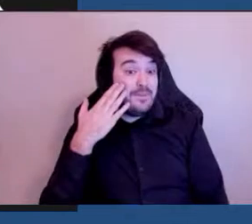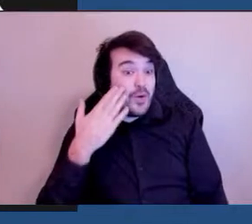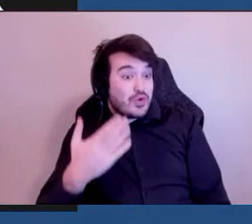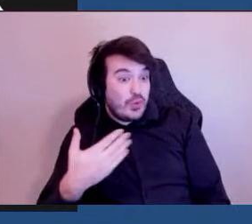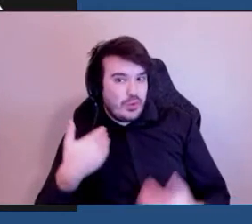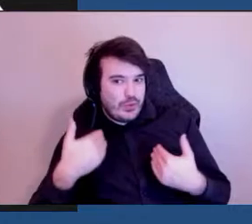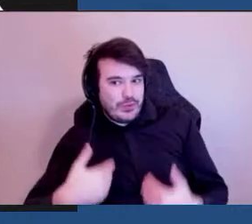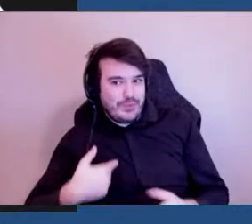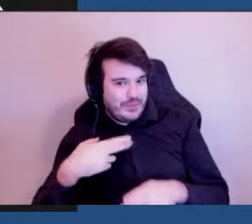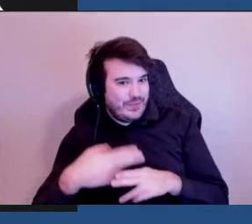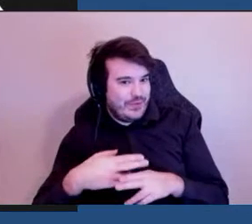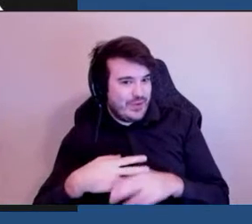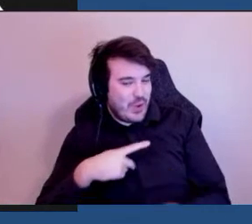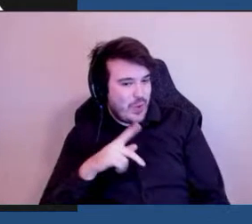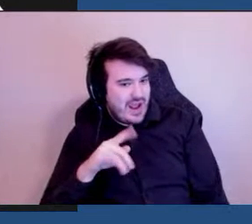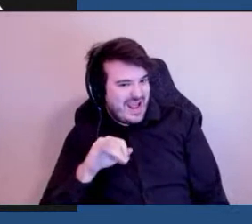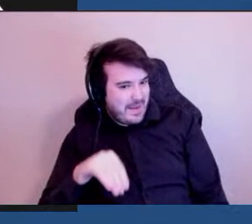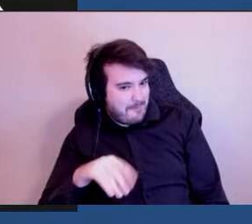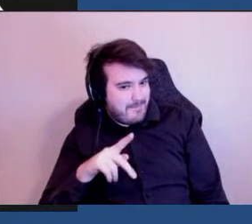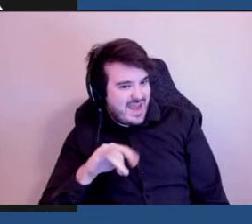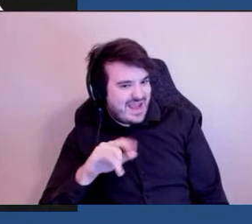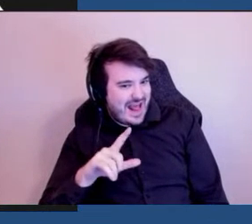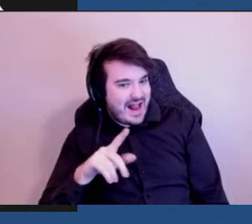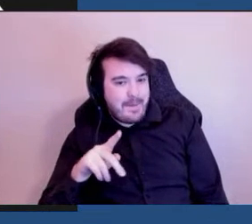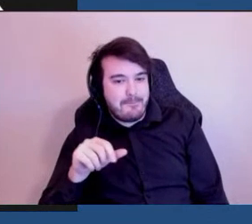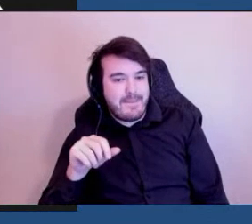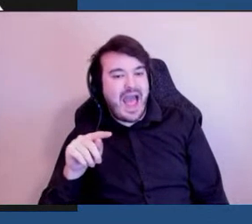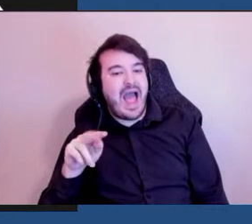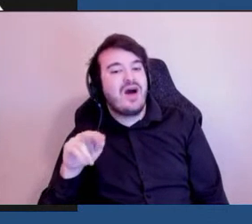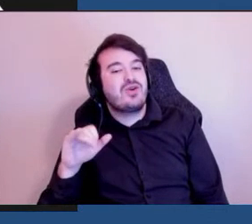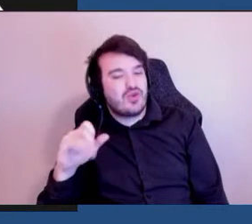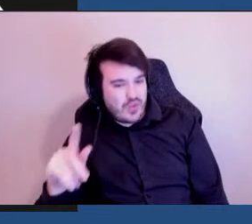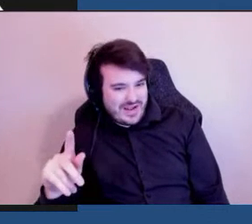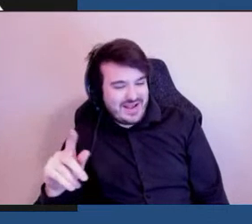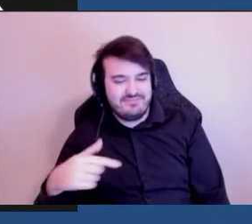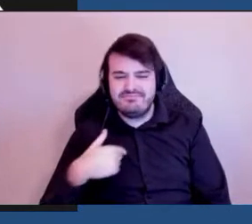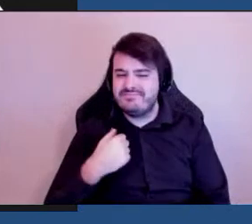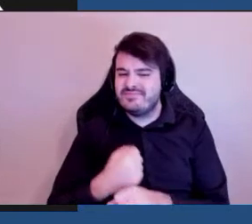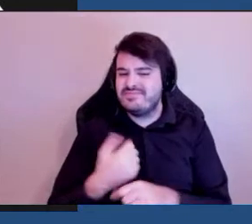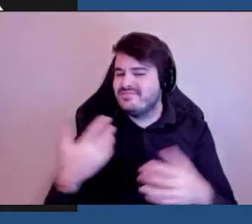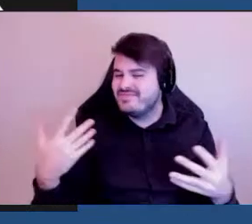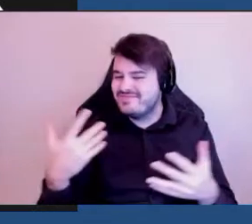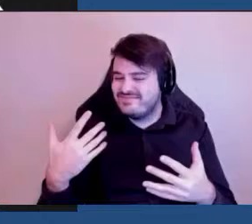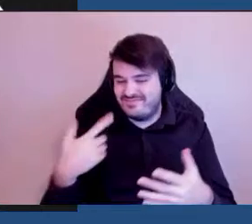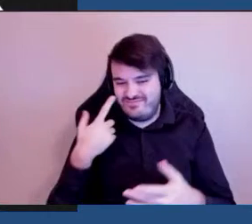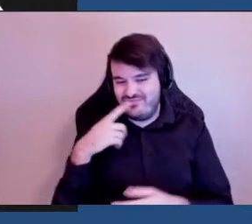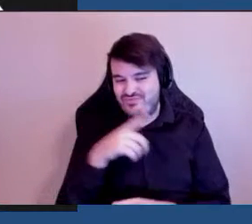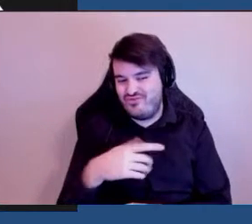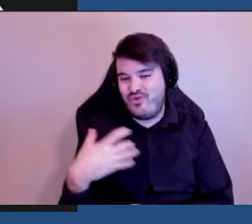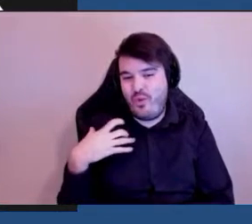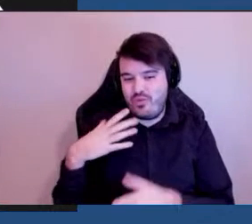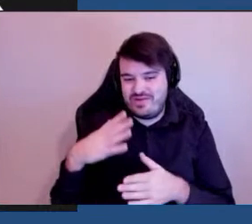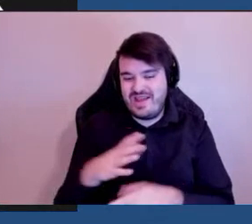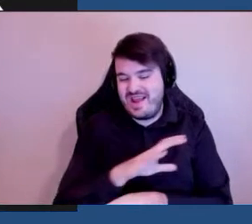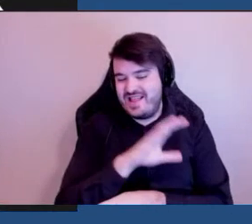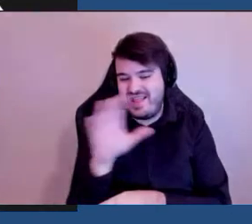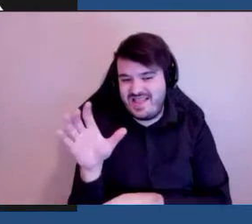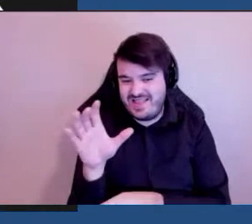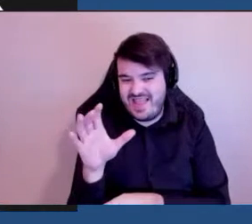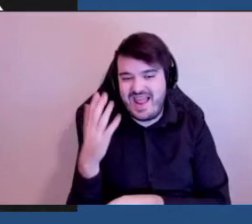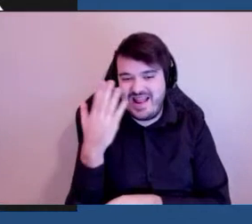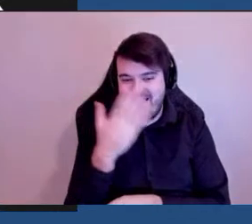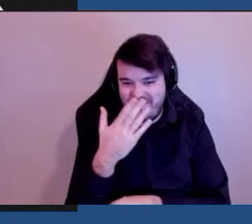je m'appelle Kim Kilpatrick et je travaille pour le conseil canadien des